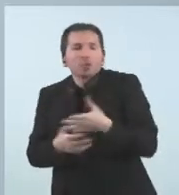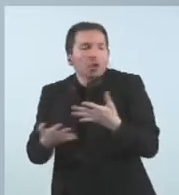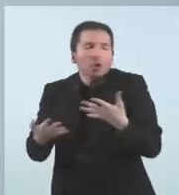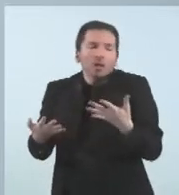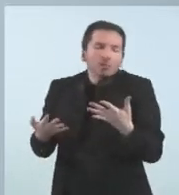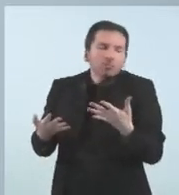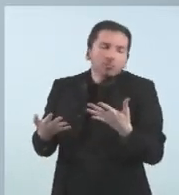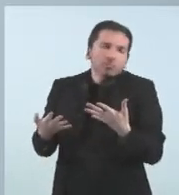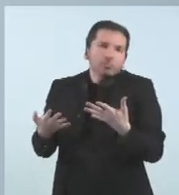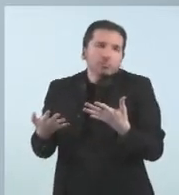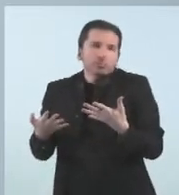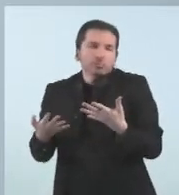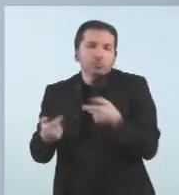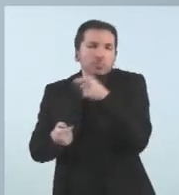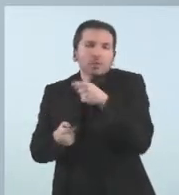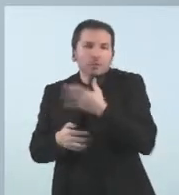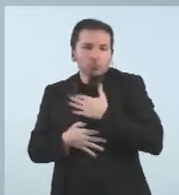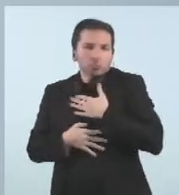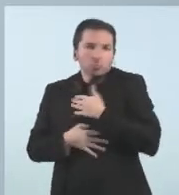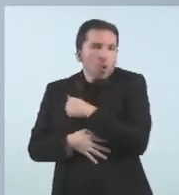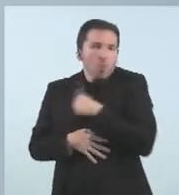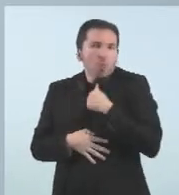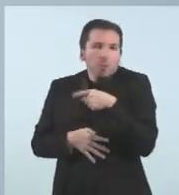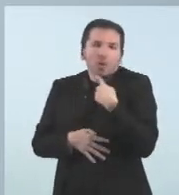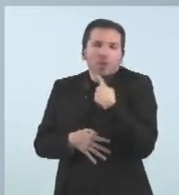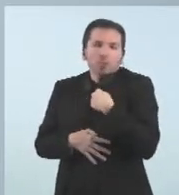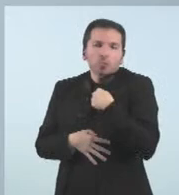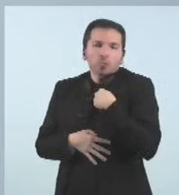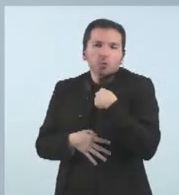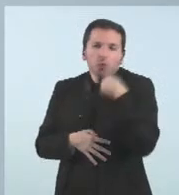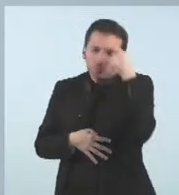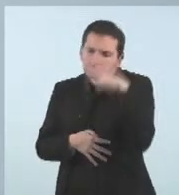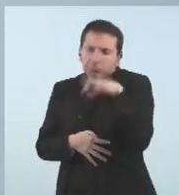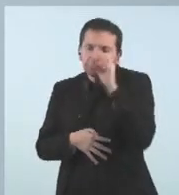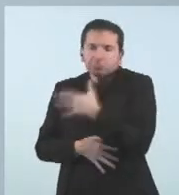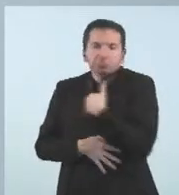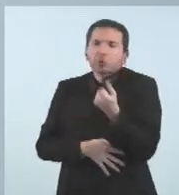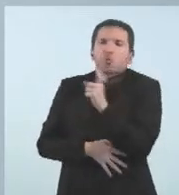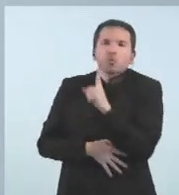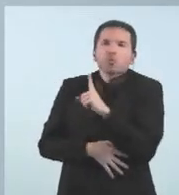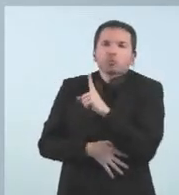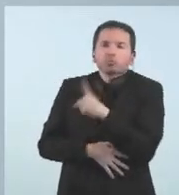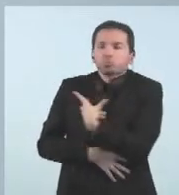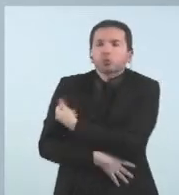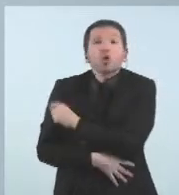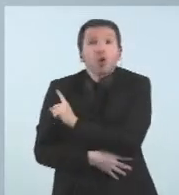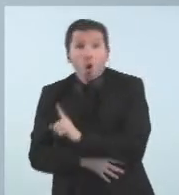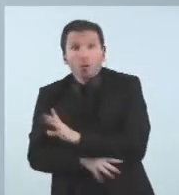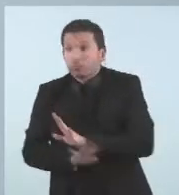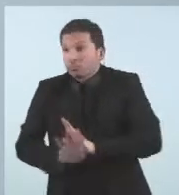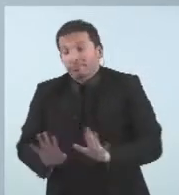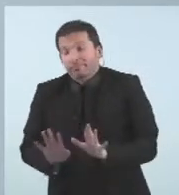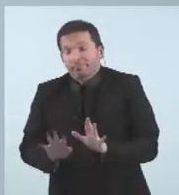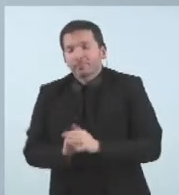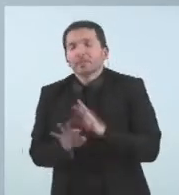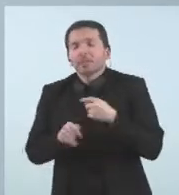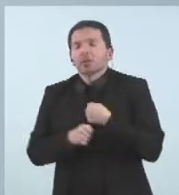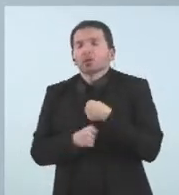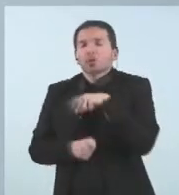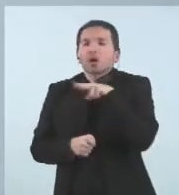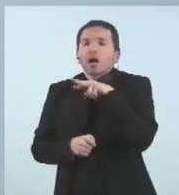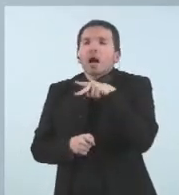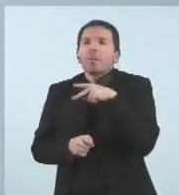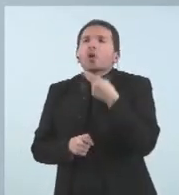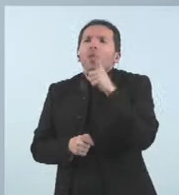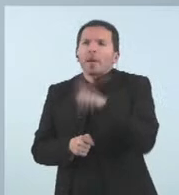ells mateixos van prendre aquesta decisió. Aleshores, això és així. Sobre els altres, no parlo només de residents. Hi ha hagut algun